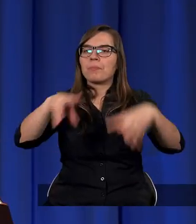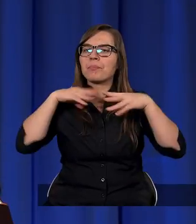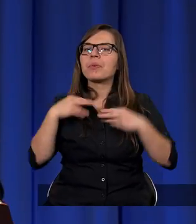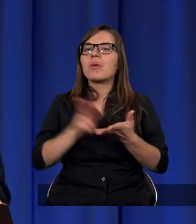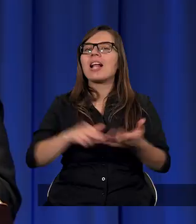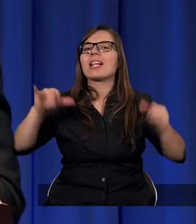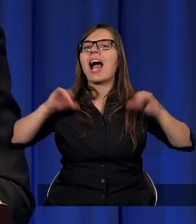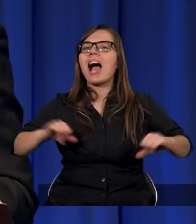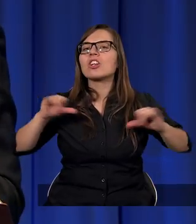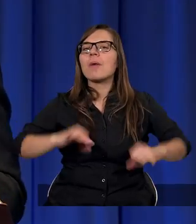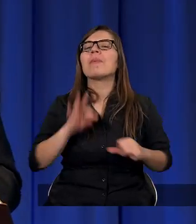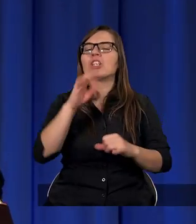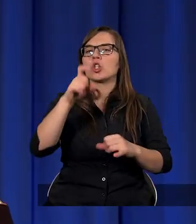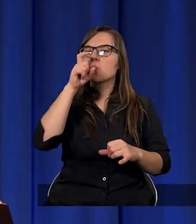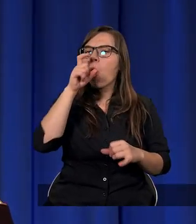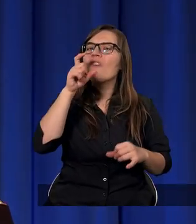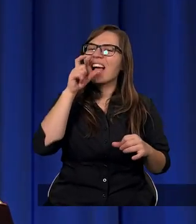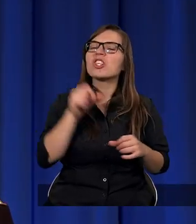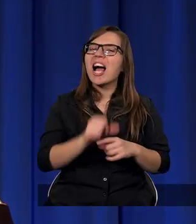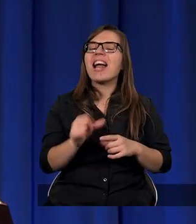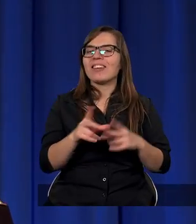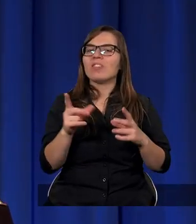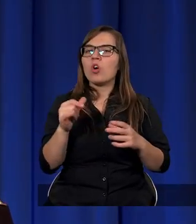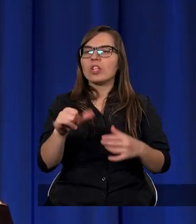pełne człowieczeństwo. To jest bardzo ciekawe.